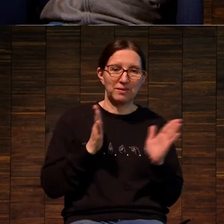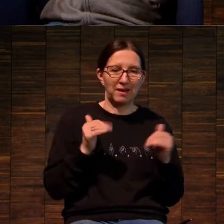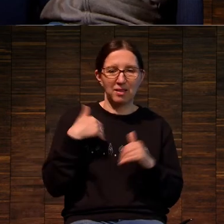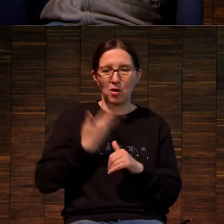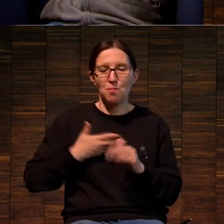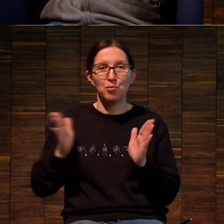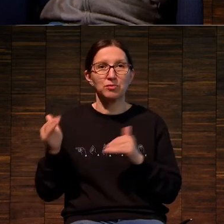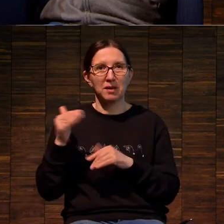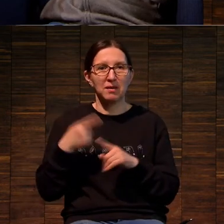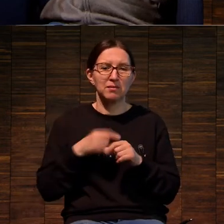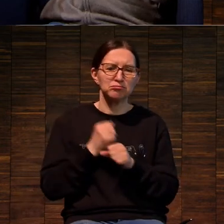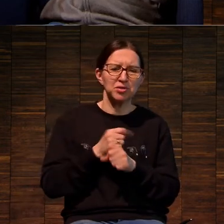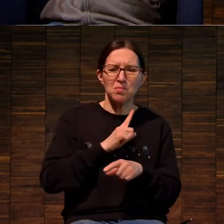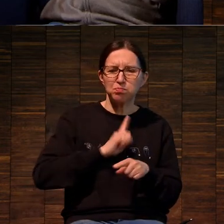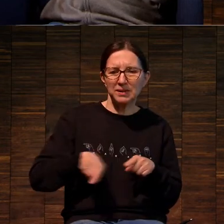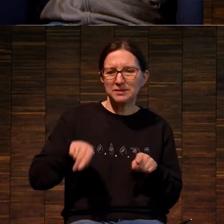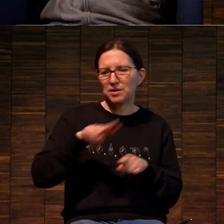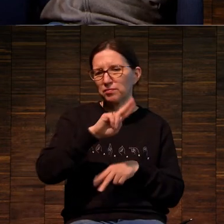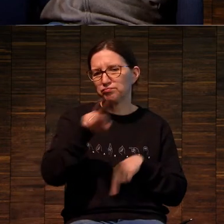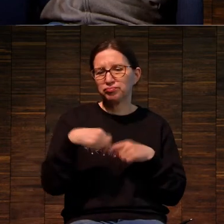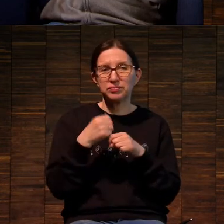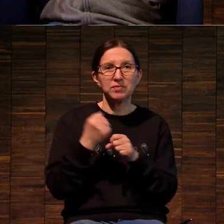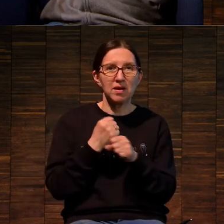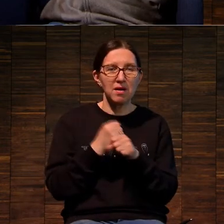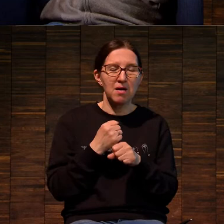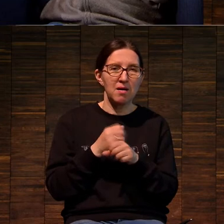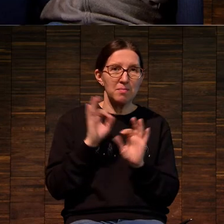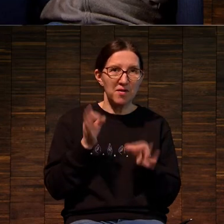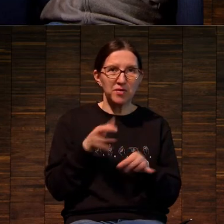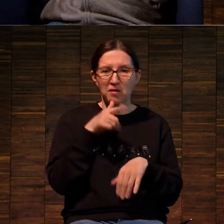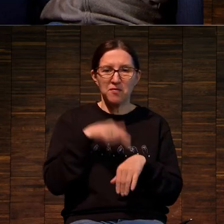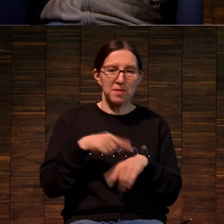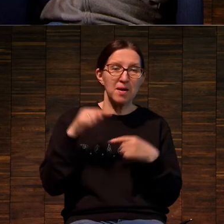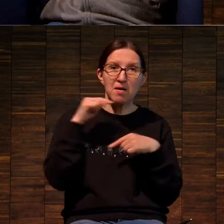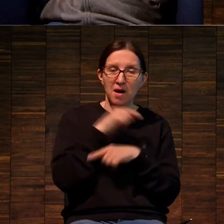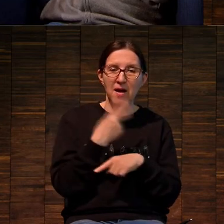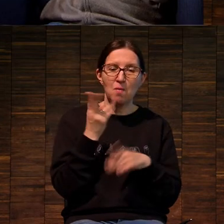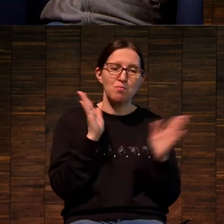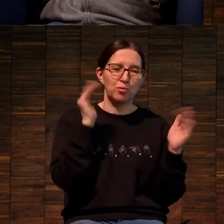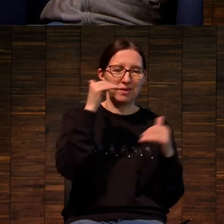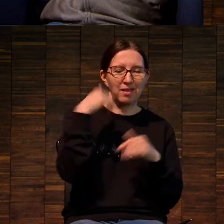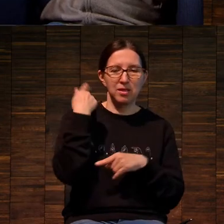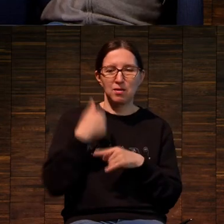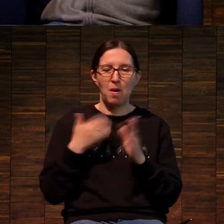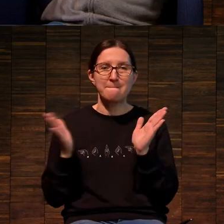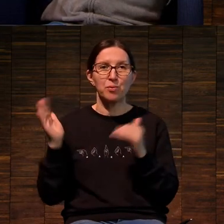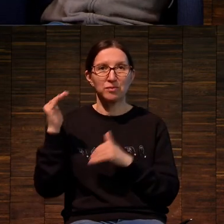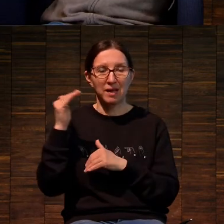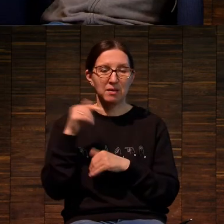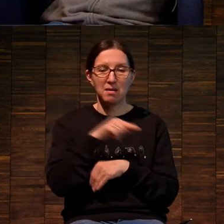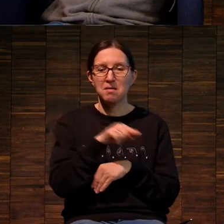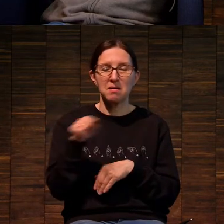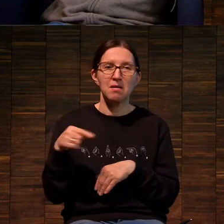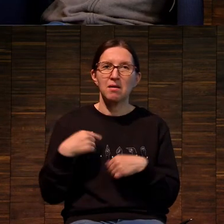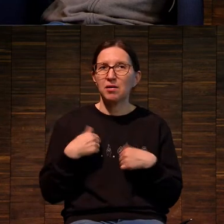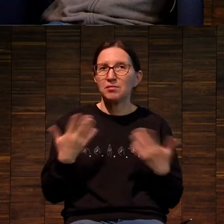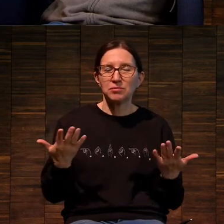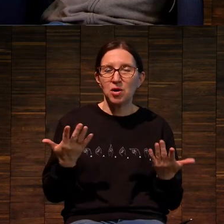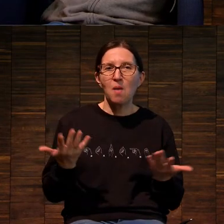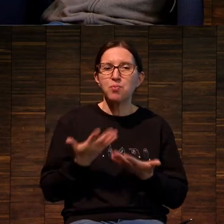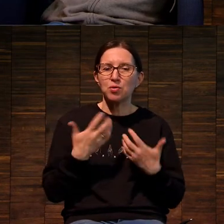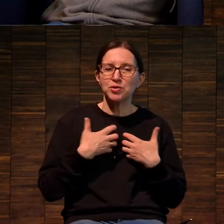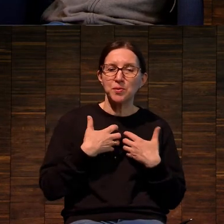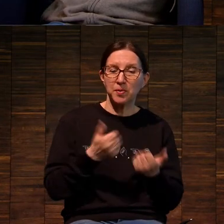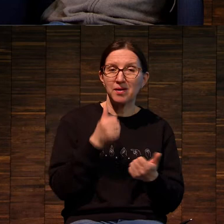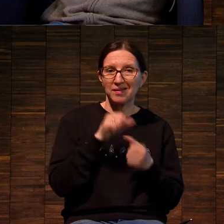сделанные лихо, быстро и в одно касание. И вот два портрета, которые... И нас больше всего